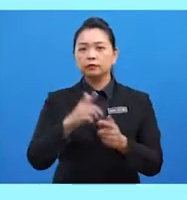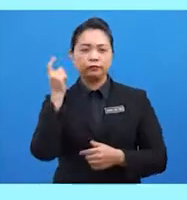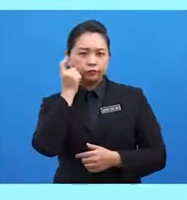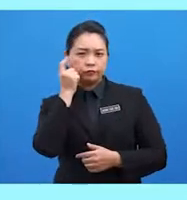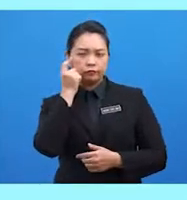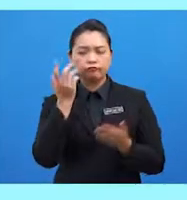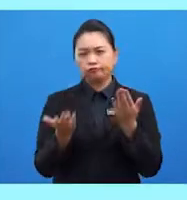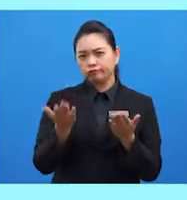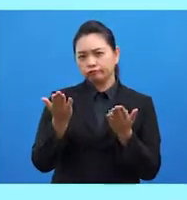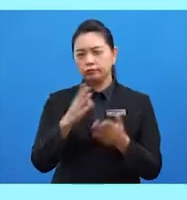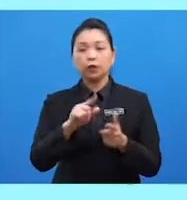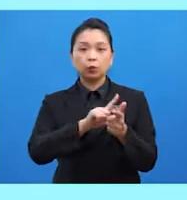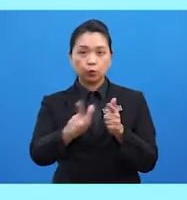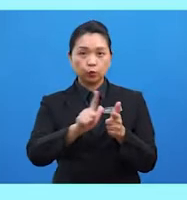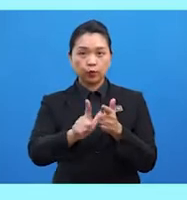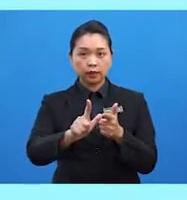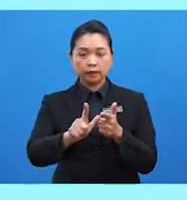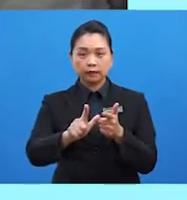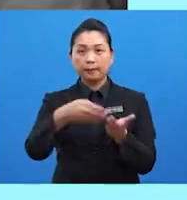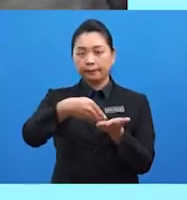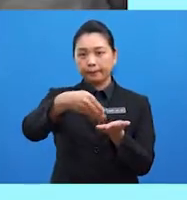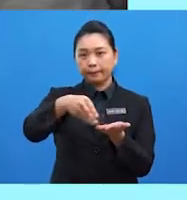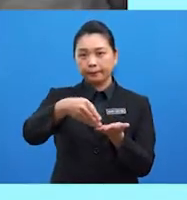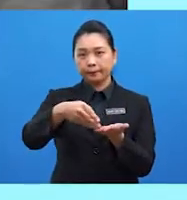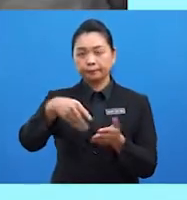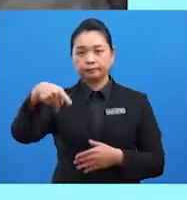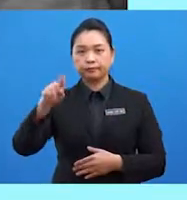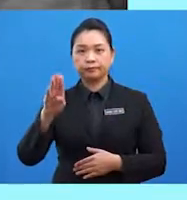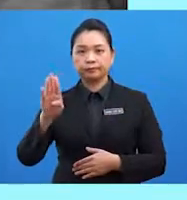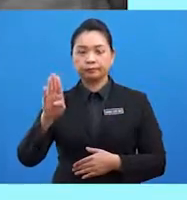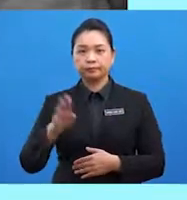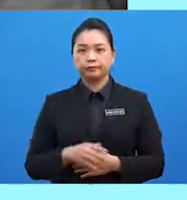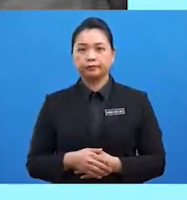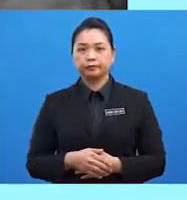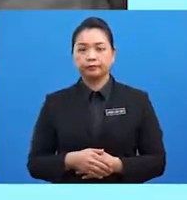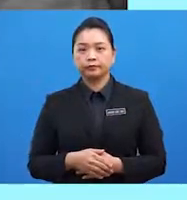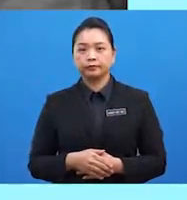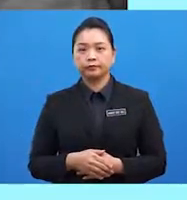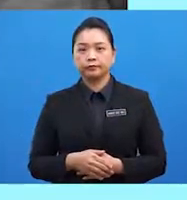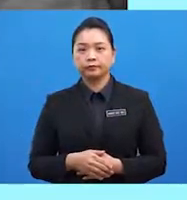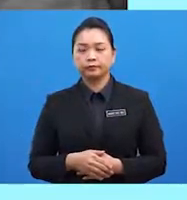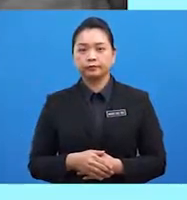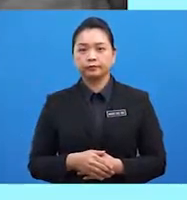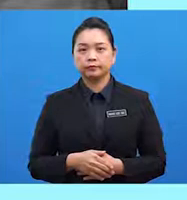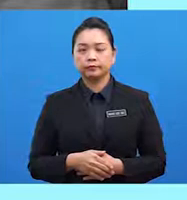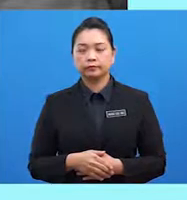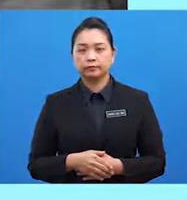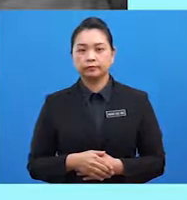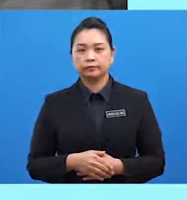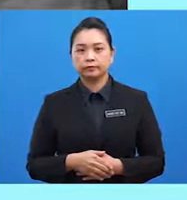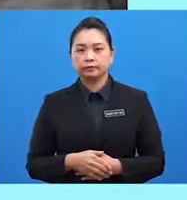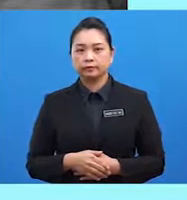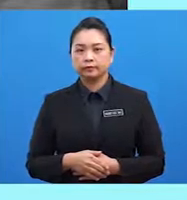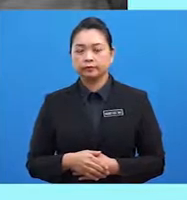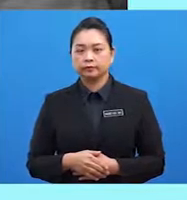perbelanjaan PBB. Tan Sri Razali Ismail pernah dipilih sebagai Presiden Pimpunan